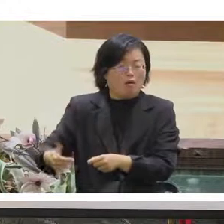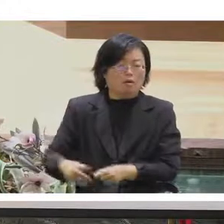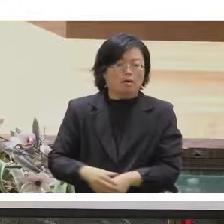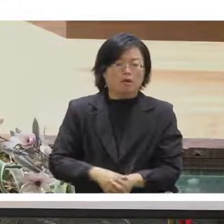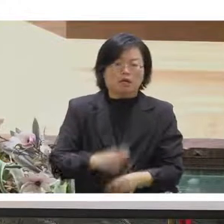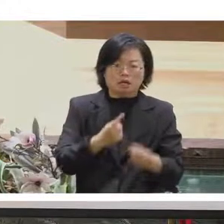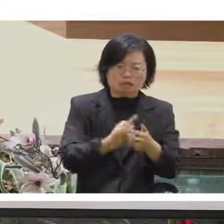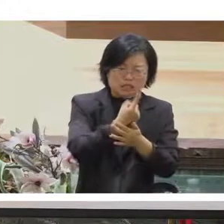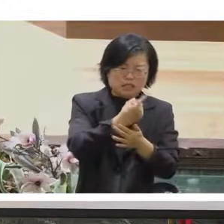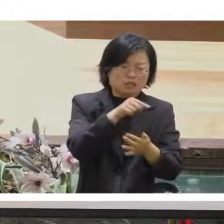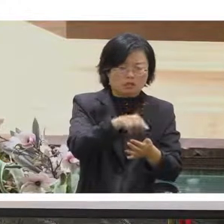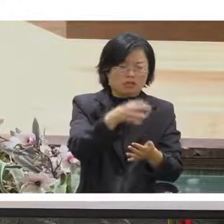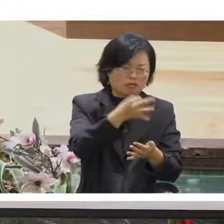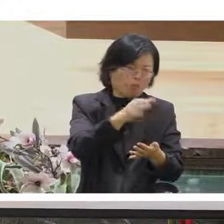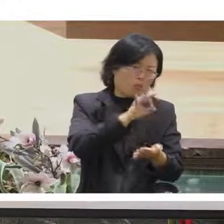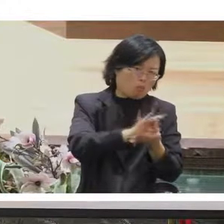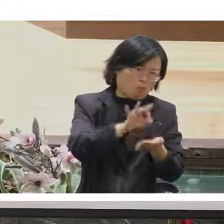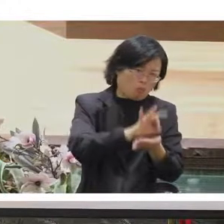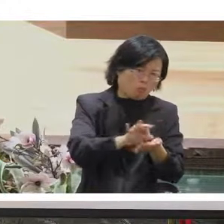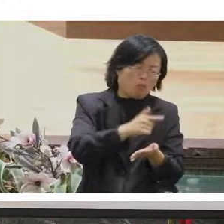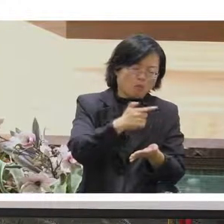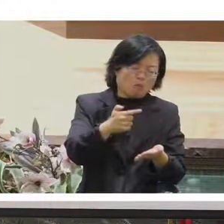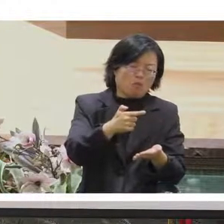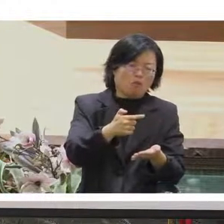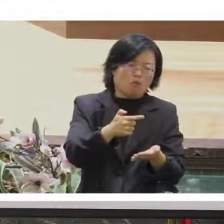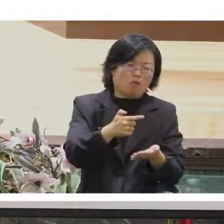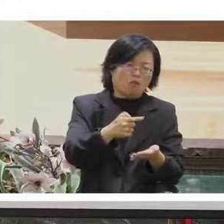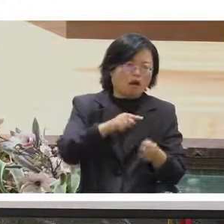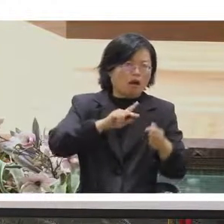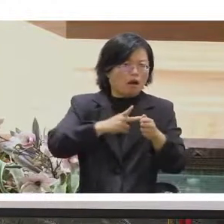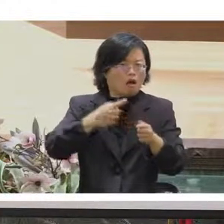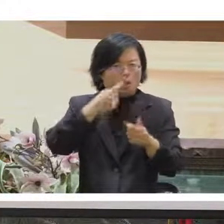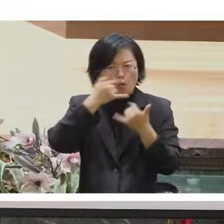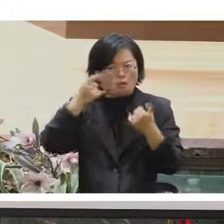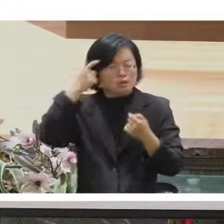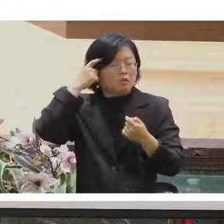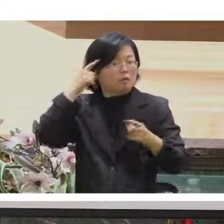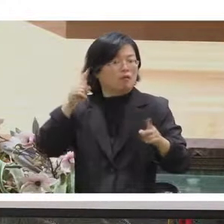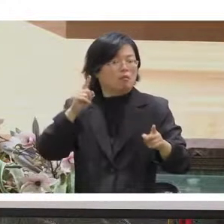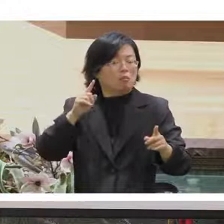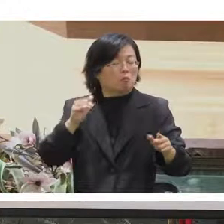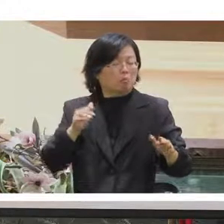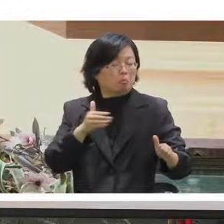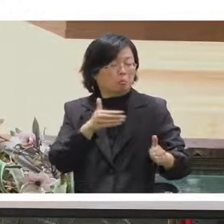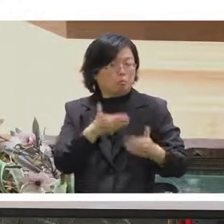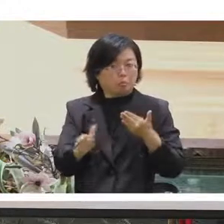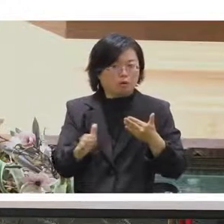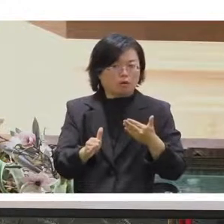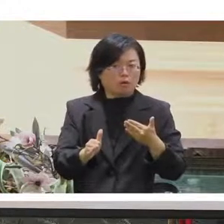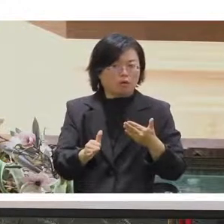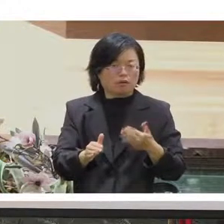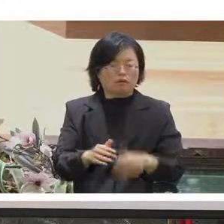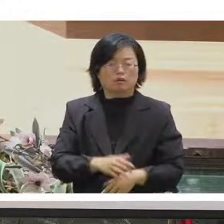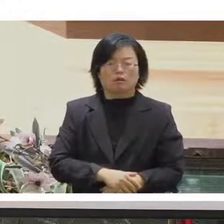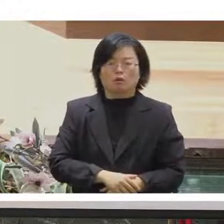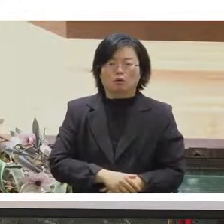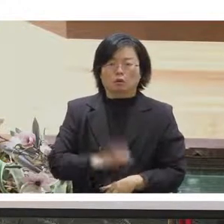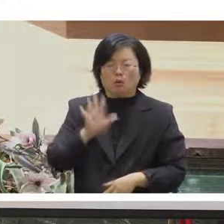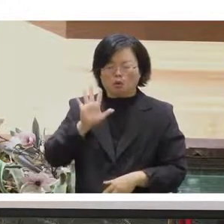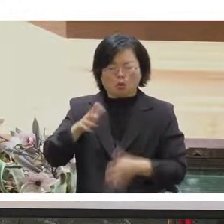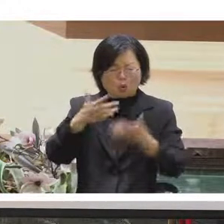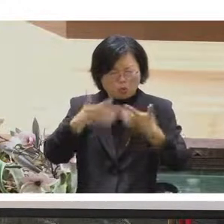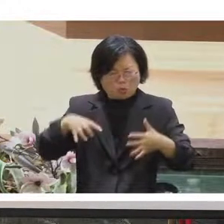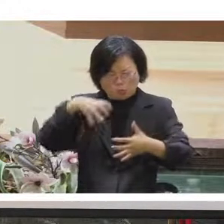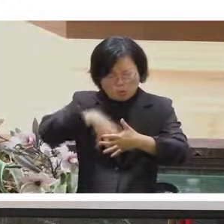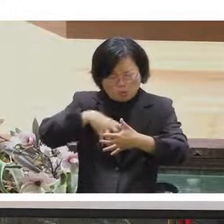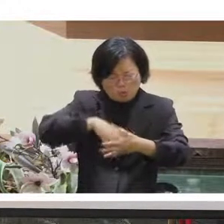違反直覺其實呃整件事情是因為大家不熟悉所以很違反直覺所以變得很貴這樣子有很多中間的眉